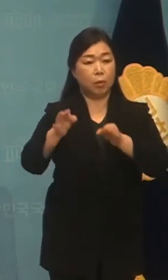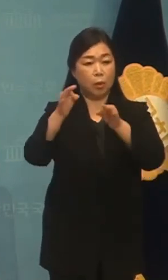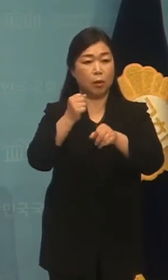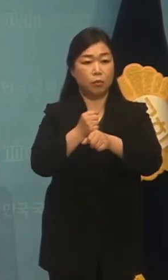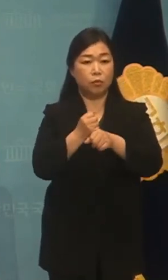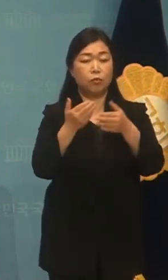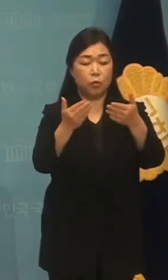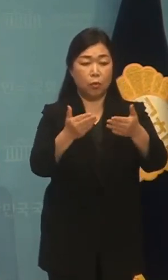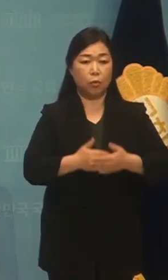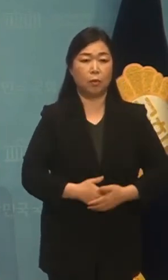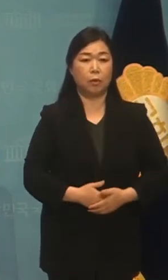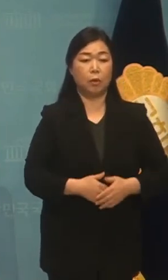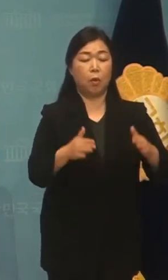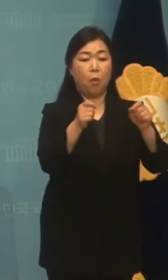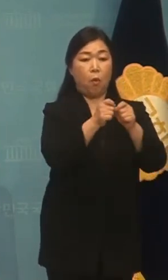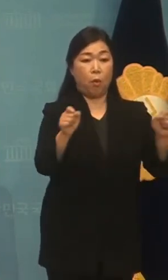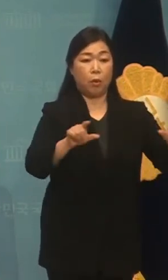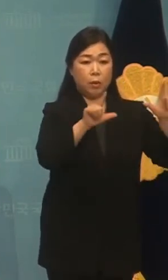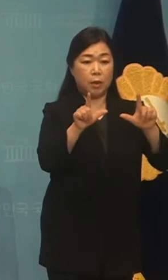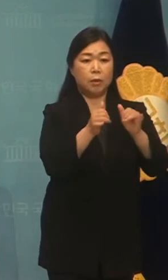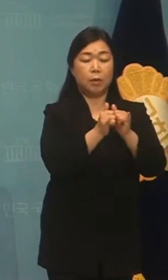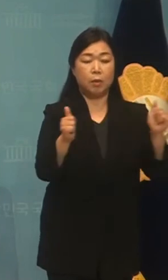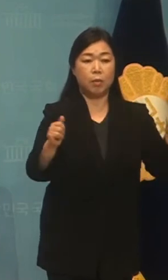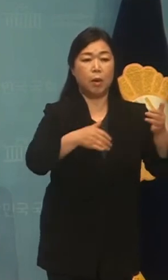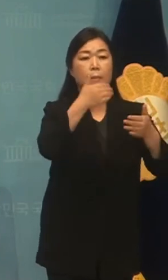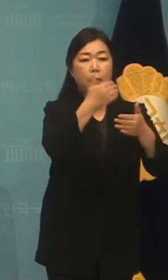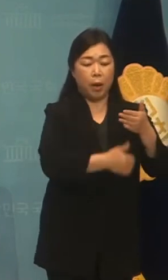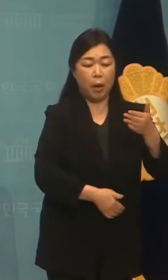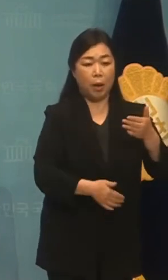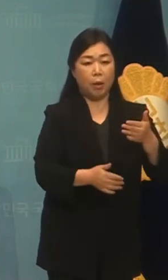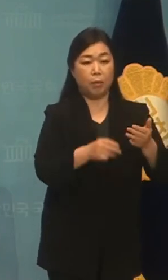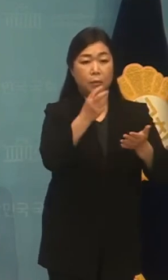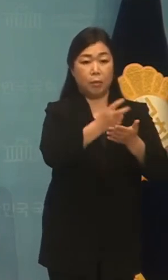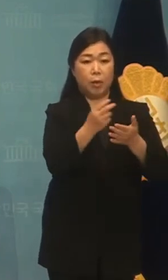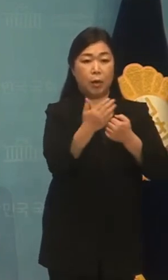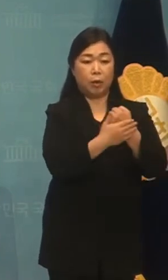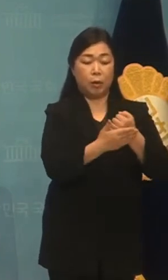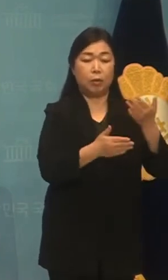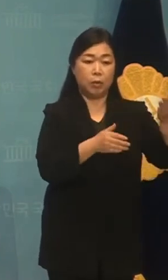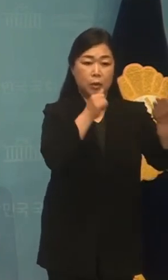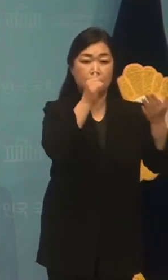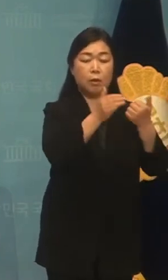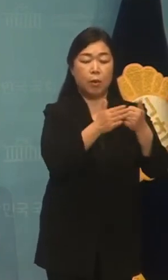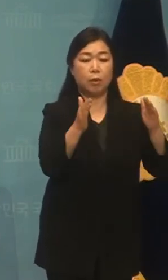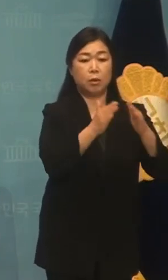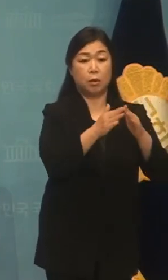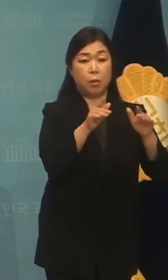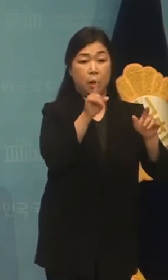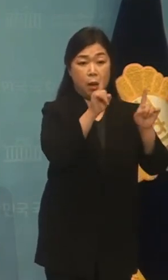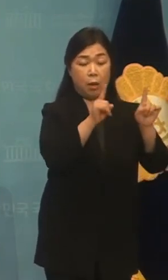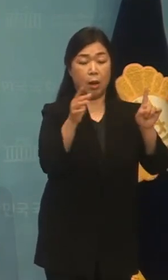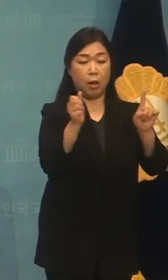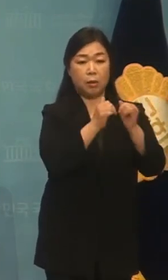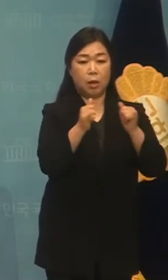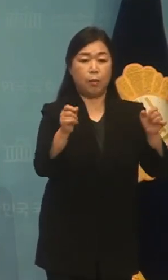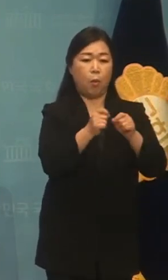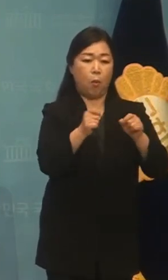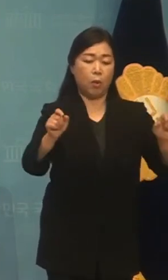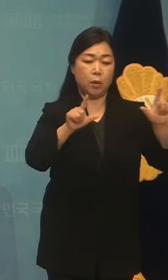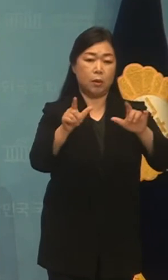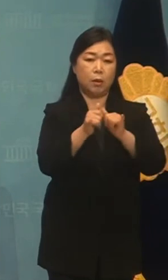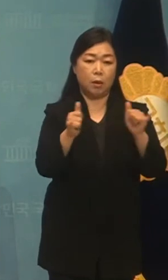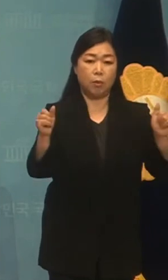장기 보유 공제를 신설하는 등 한 주택에서 오래 거두한 분들과 노인층들의 부담을 줄였습니다.